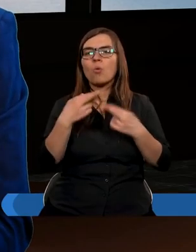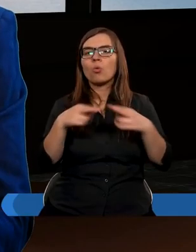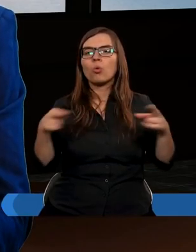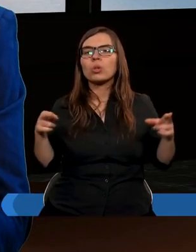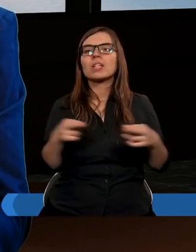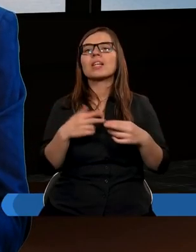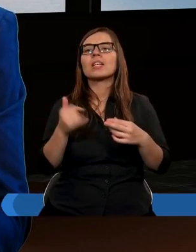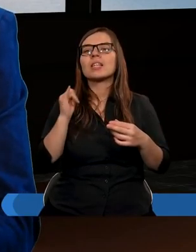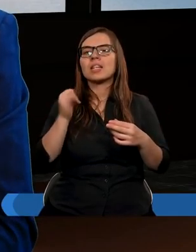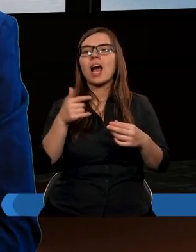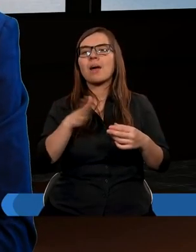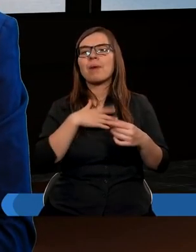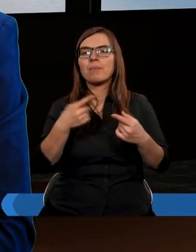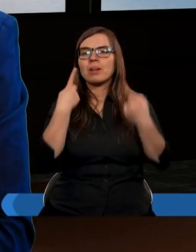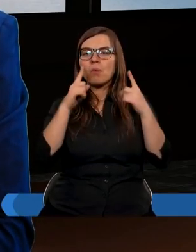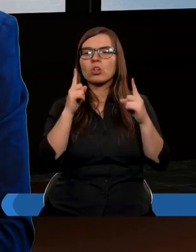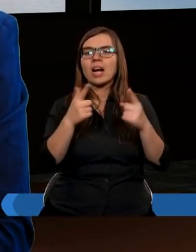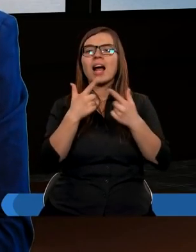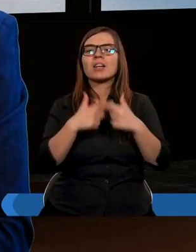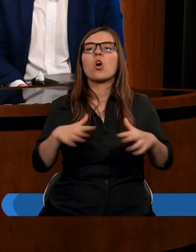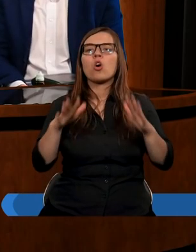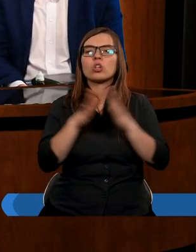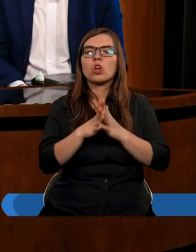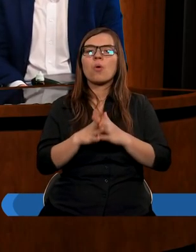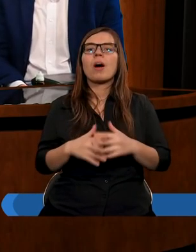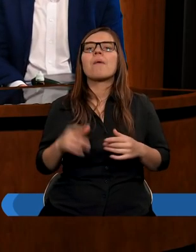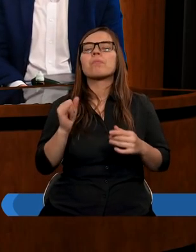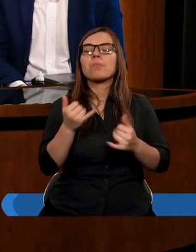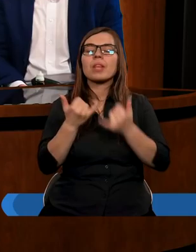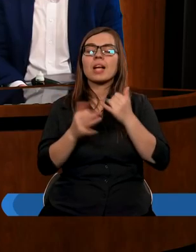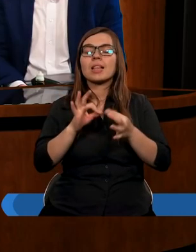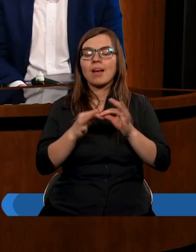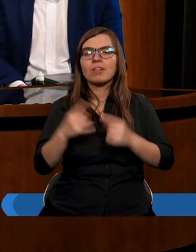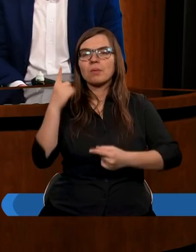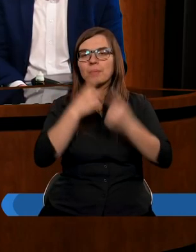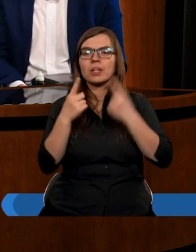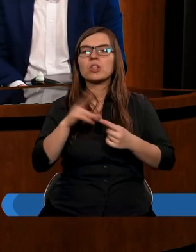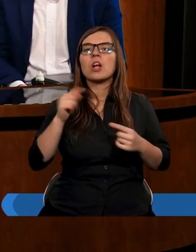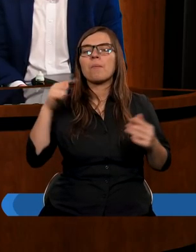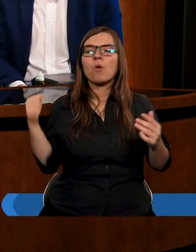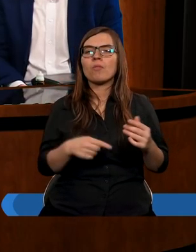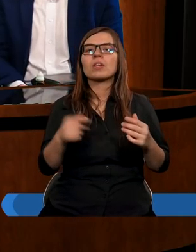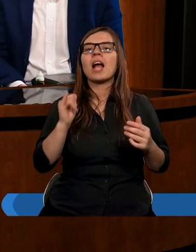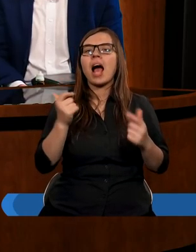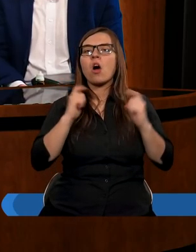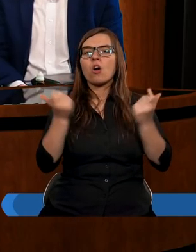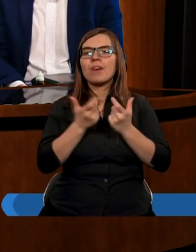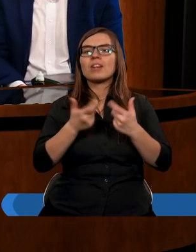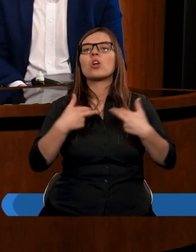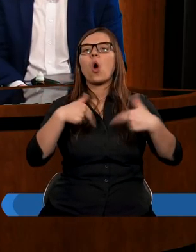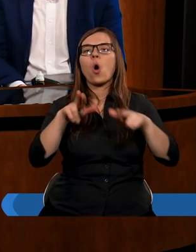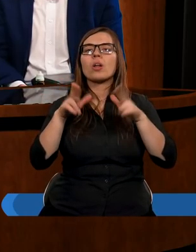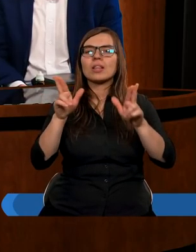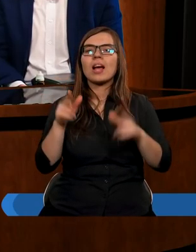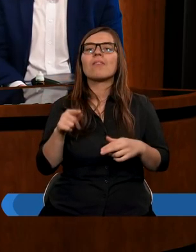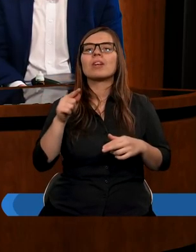biorą. Jakie mamy postrzeganie Kościoła? Ale jeśli nawet myślimy, że powinniśmy jako Adwentyści oddawać